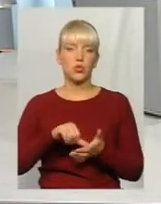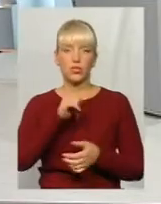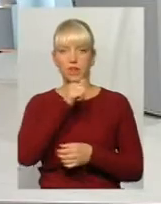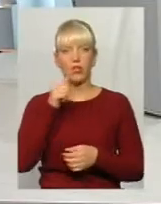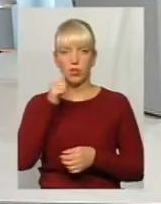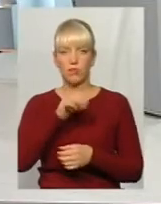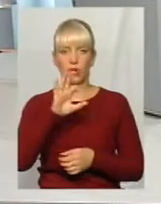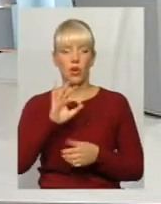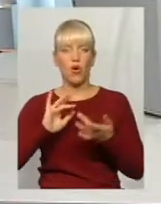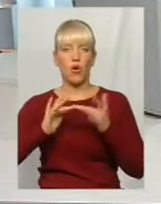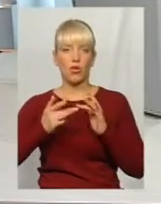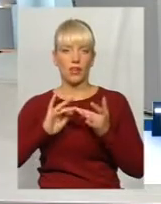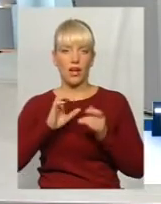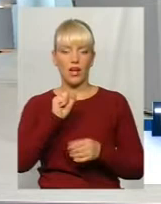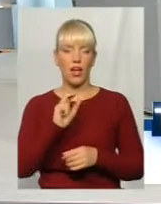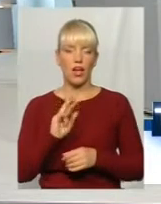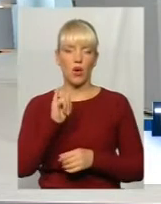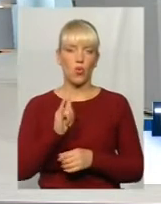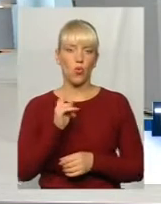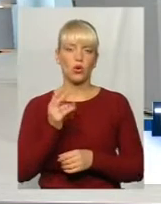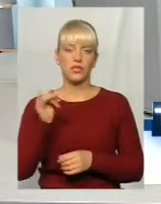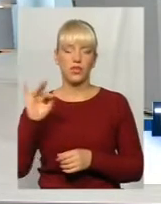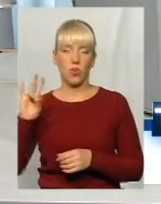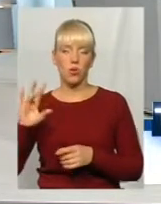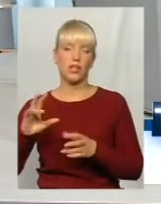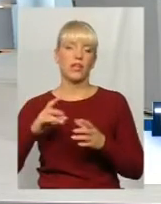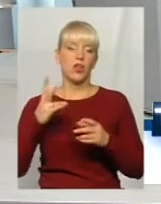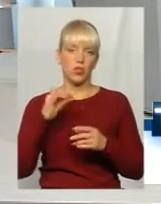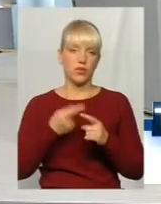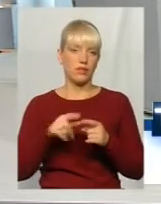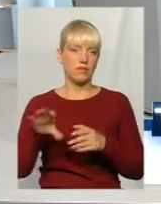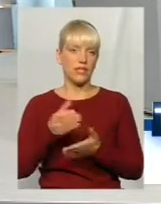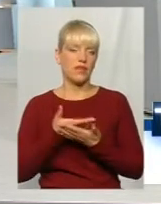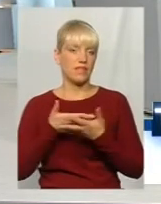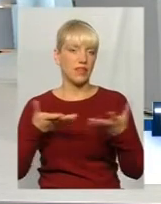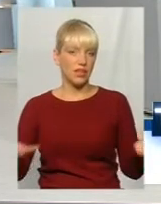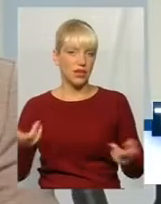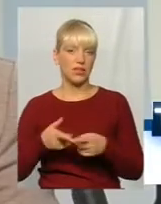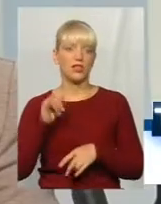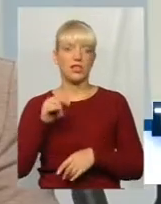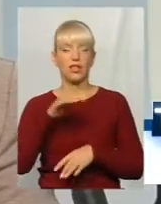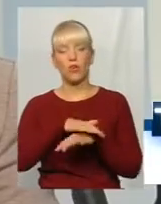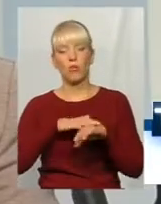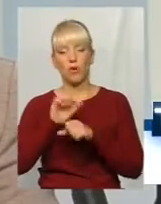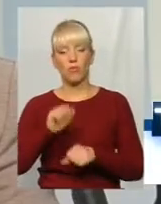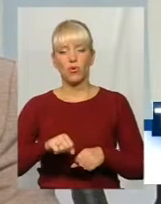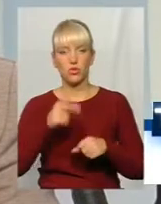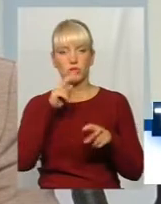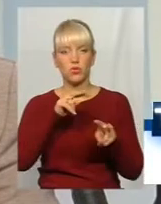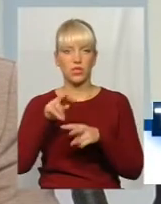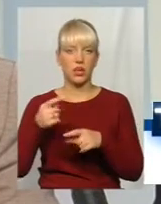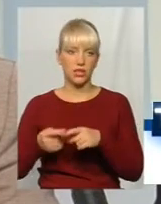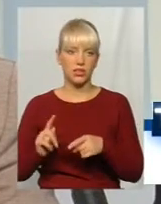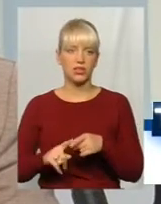але після цього всі дані відкриті, громадськість може за цим спостерігати. Під час аукціону ціна виросла в 4